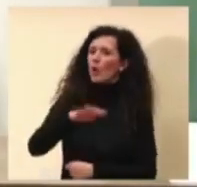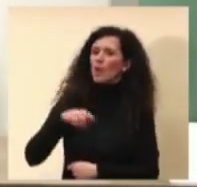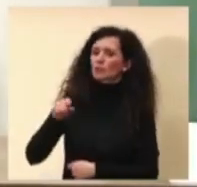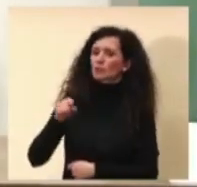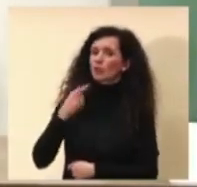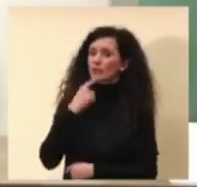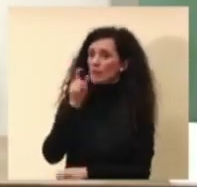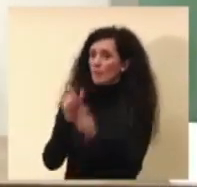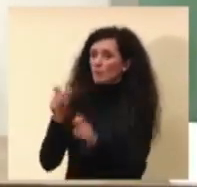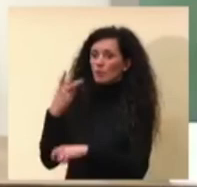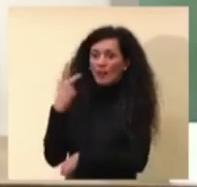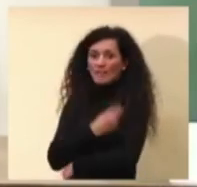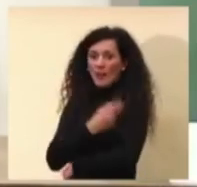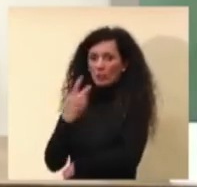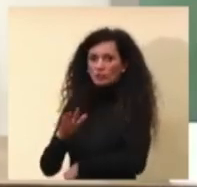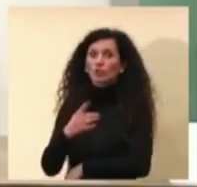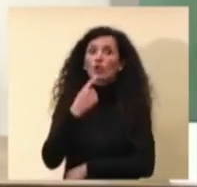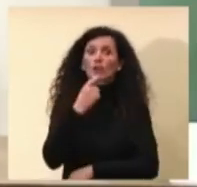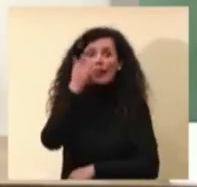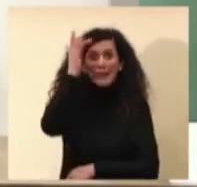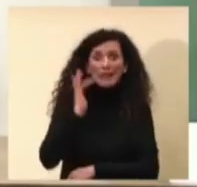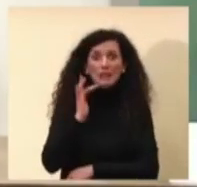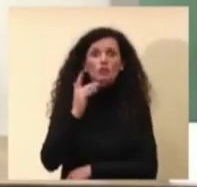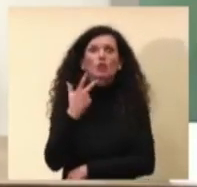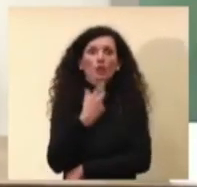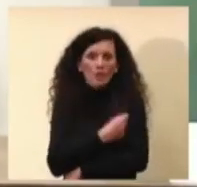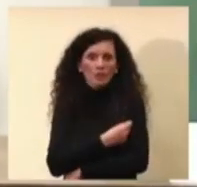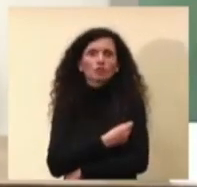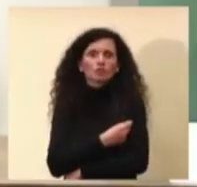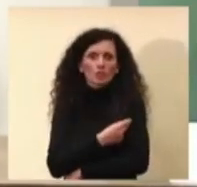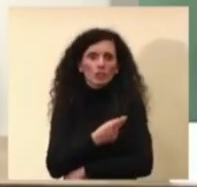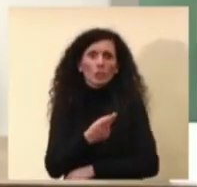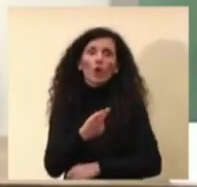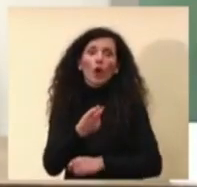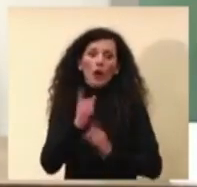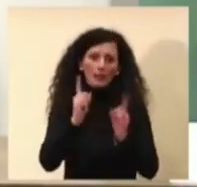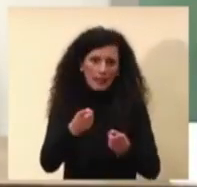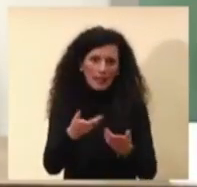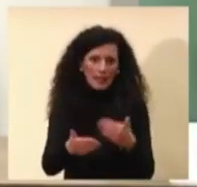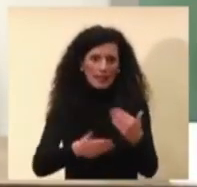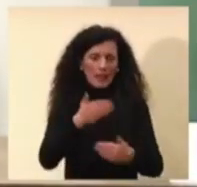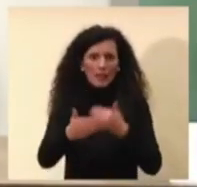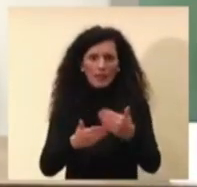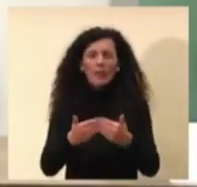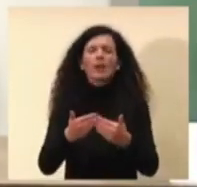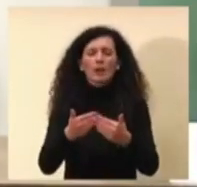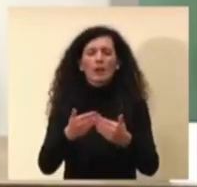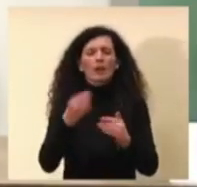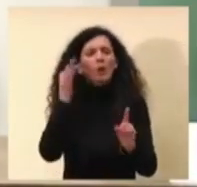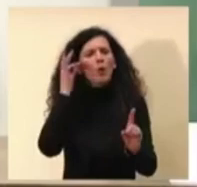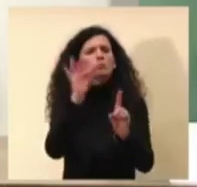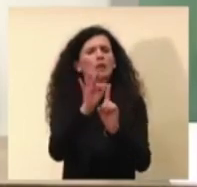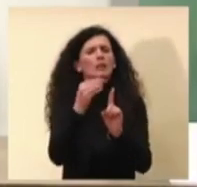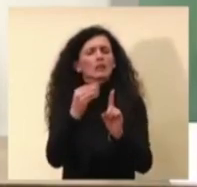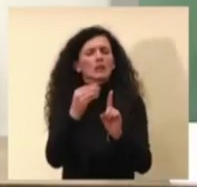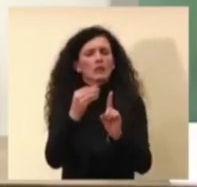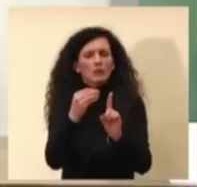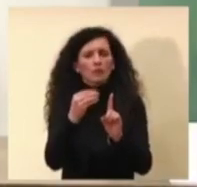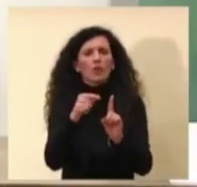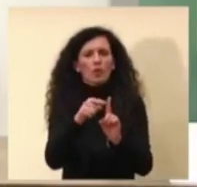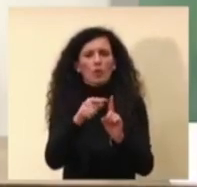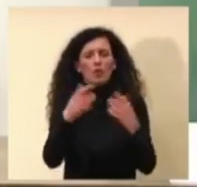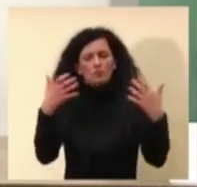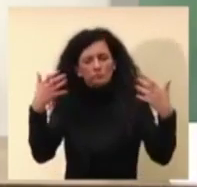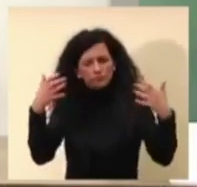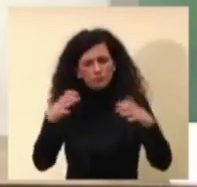vaccinate quindi in grado sicuramente di limitare o di eliminare l'impatto dal punto di